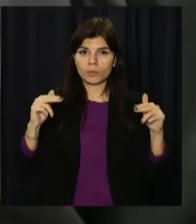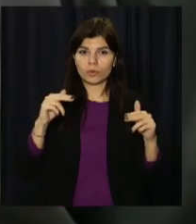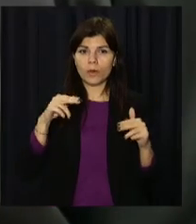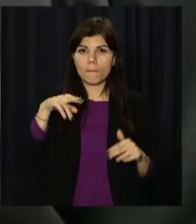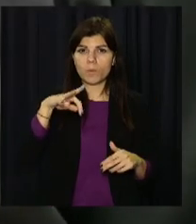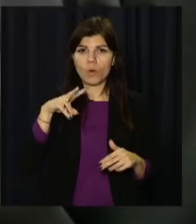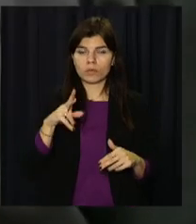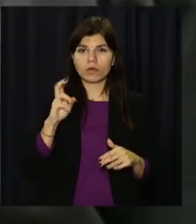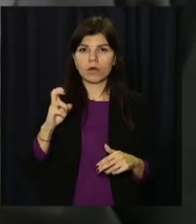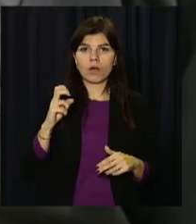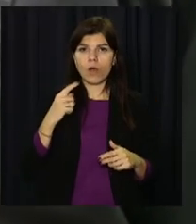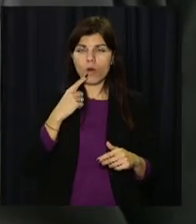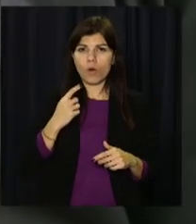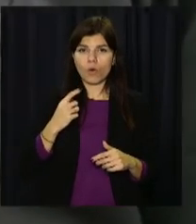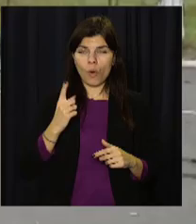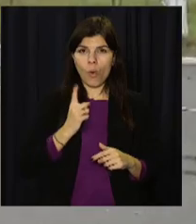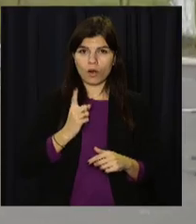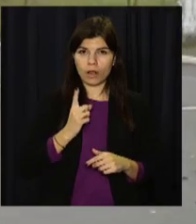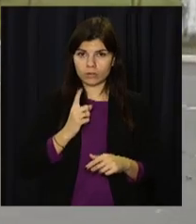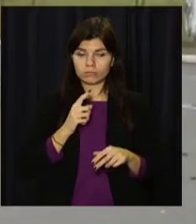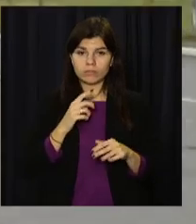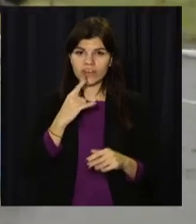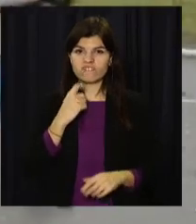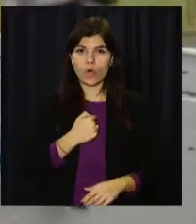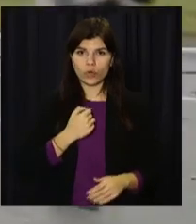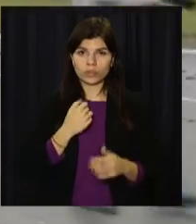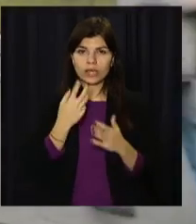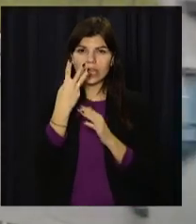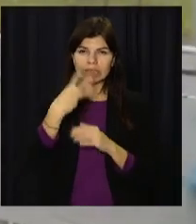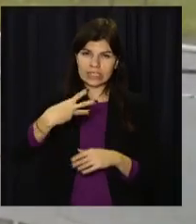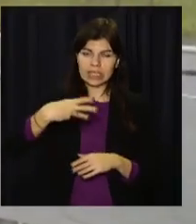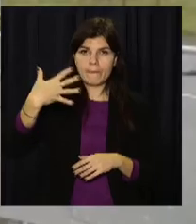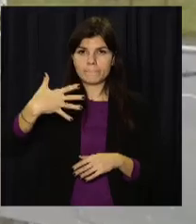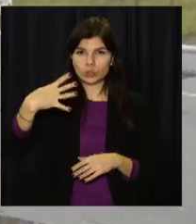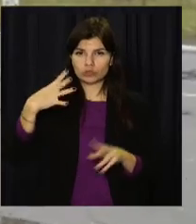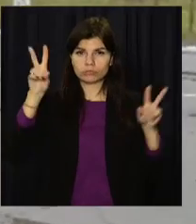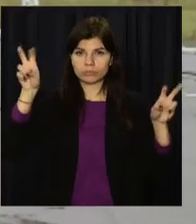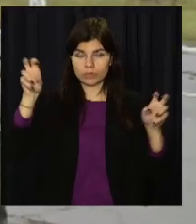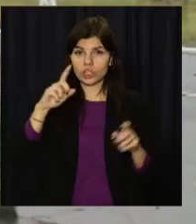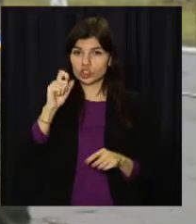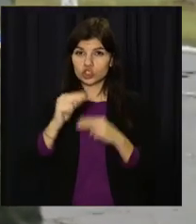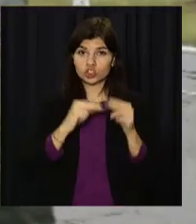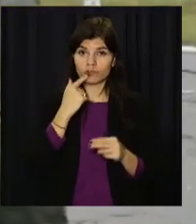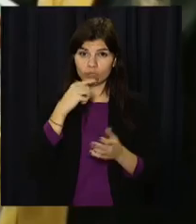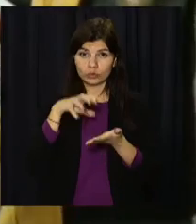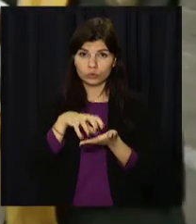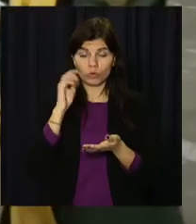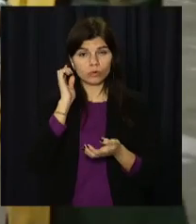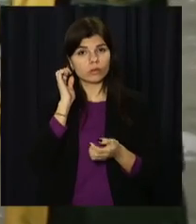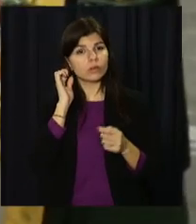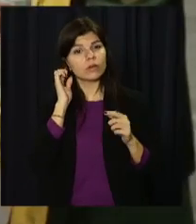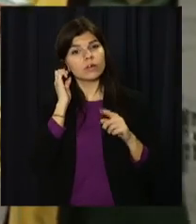полку охорони громадського порядку і до військової частини 3054. Через червону зону цьогоріч